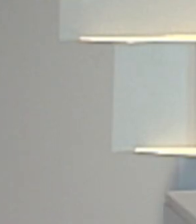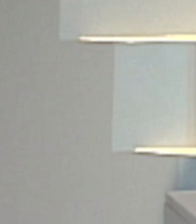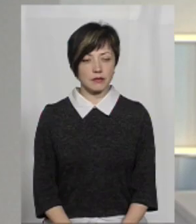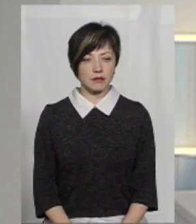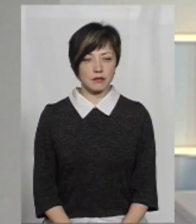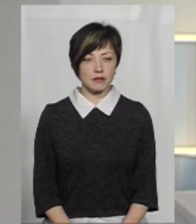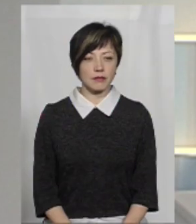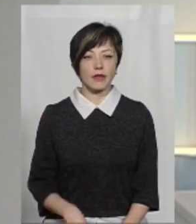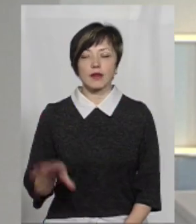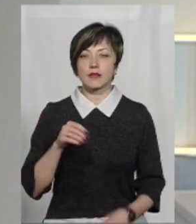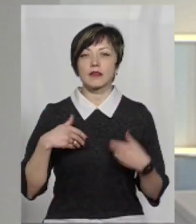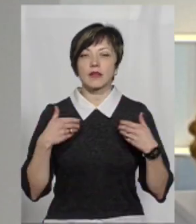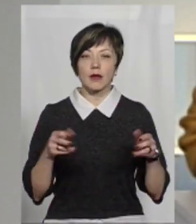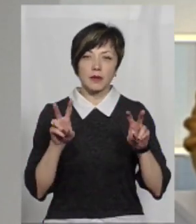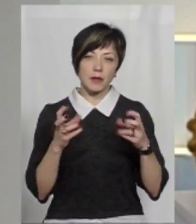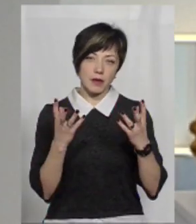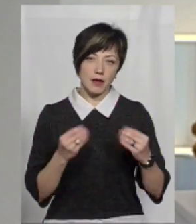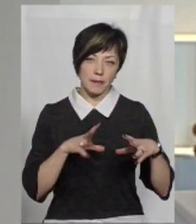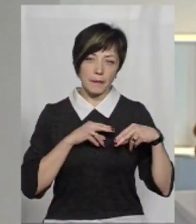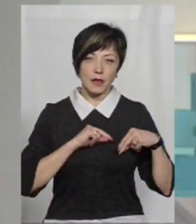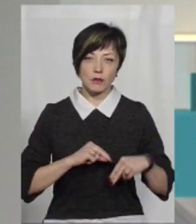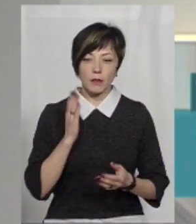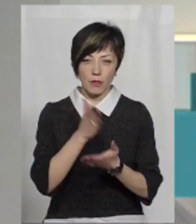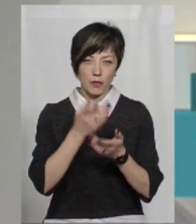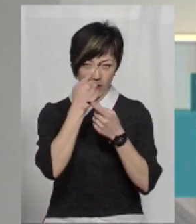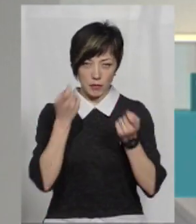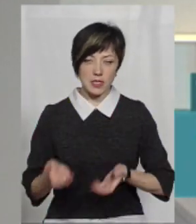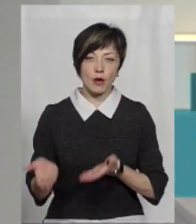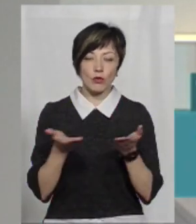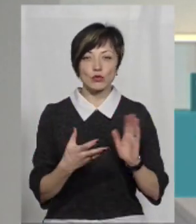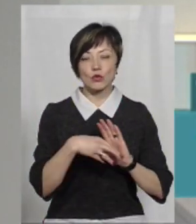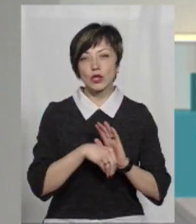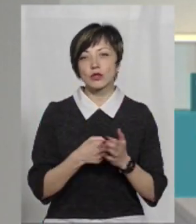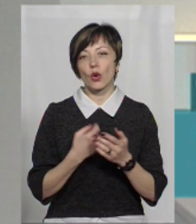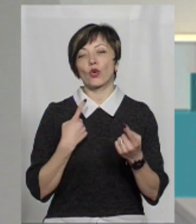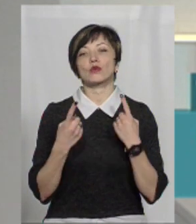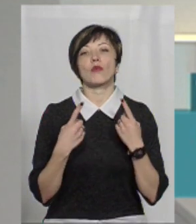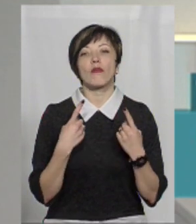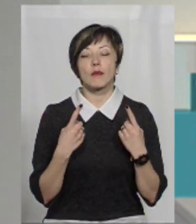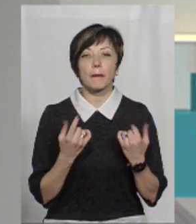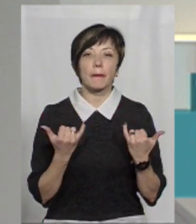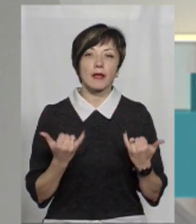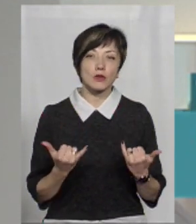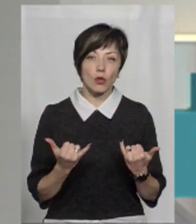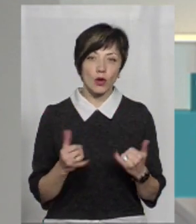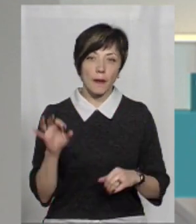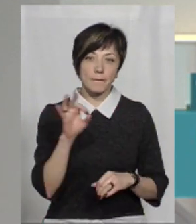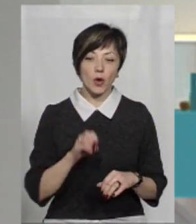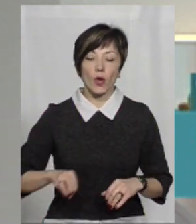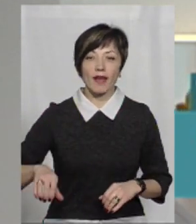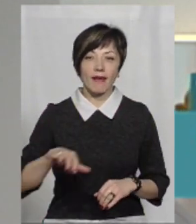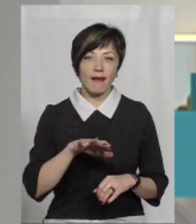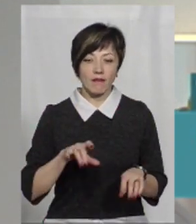Усіх вітаємо в таймі дня. Ми з Ольгою Рибак працюємо для вас наживо і запрошуємо долучатися до розмови. А сьогодні вона про